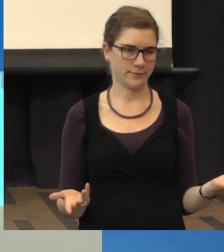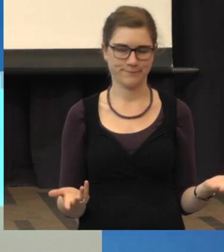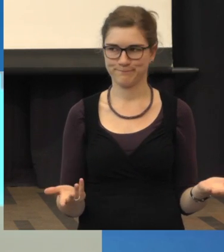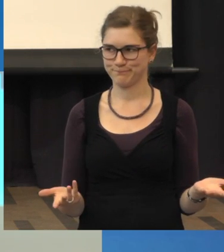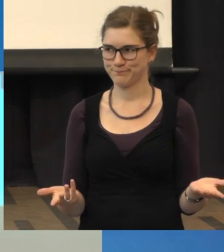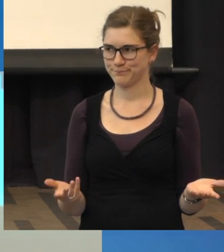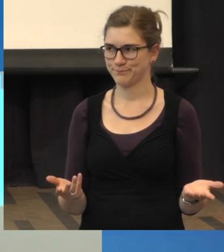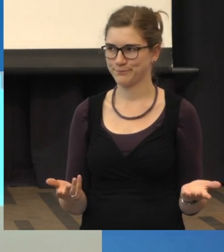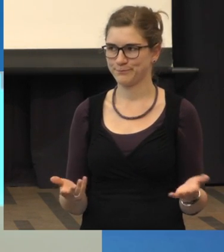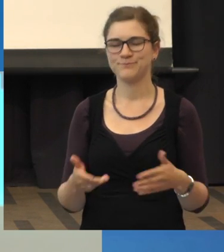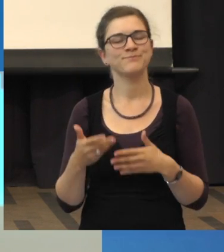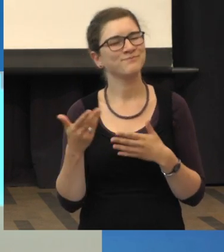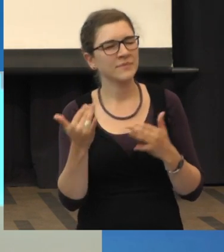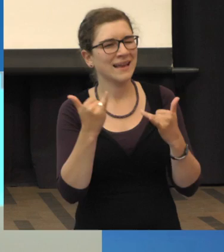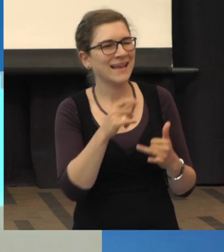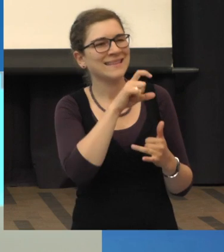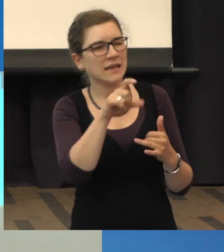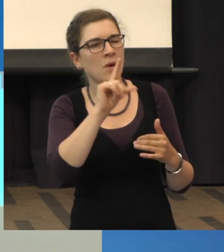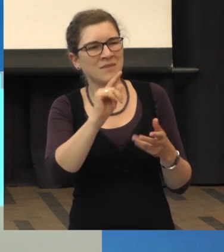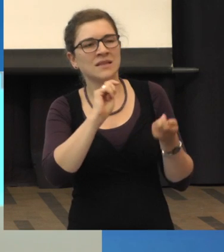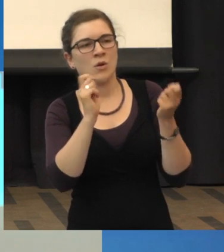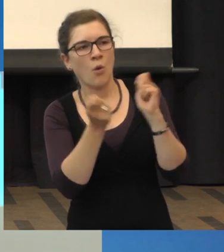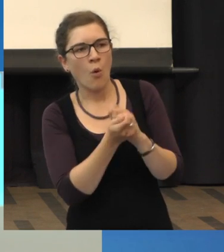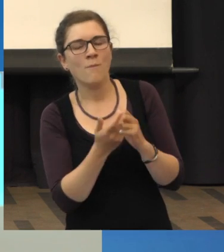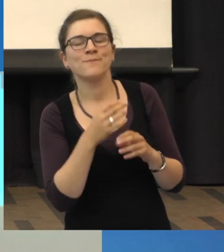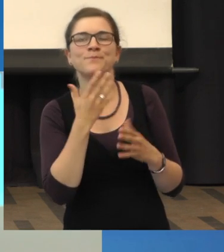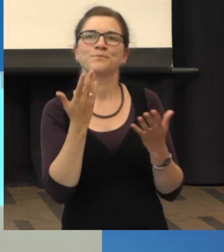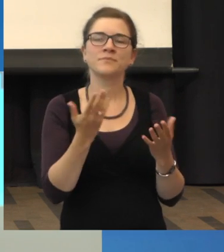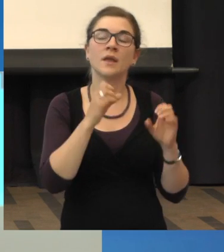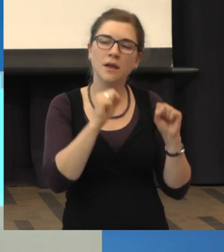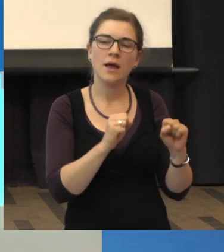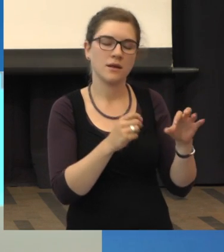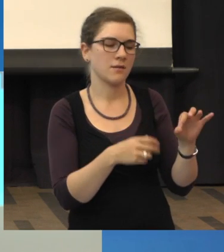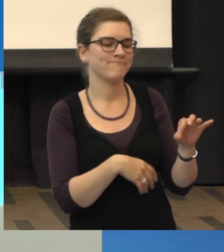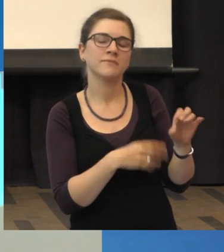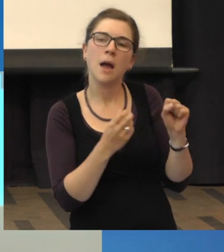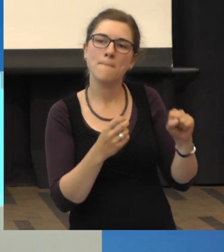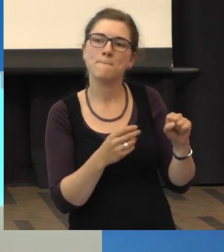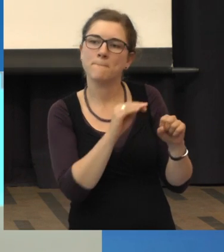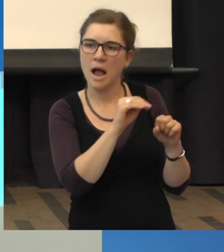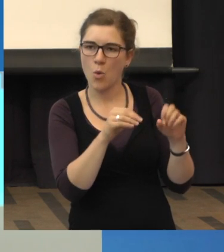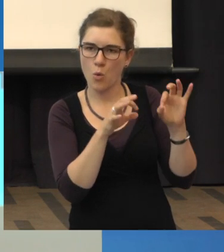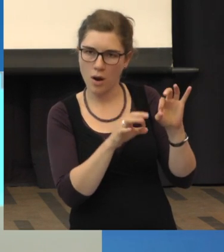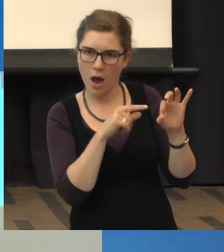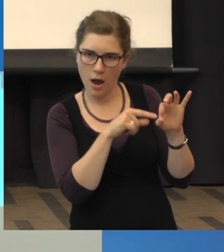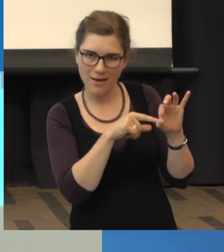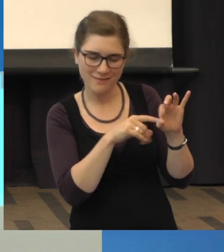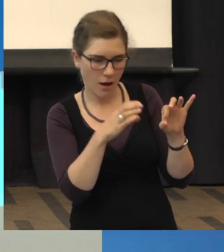man, wir kommen jetzt auf ein anderes Thema, wo man genau in der Makula, da sieht man so eine Anheftungsstelle vom